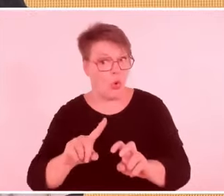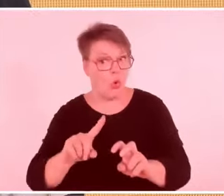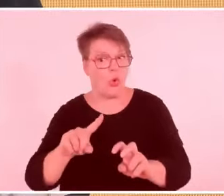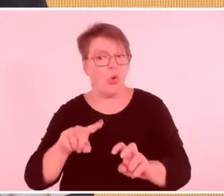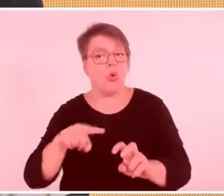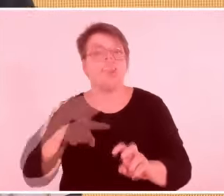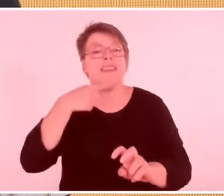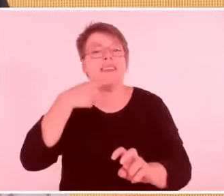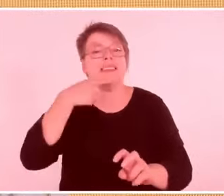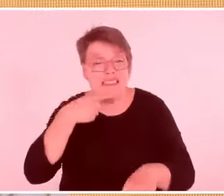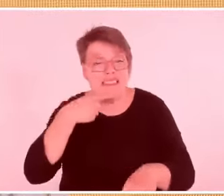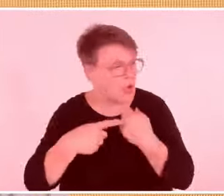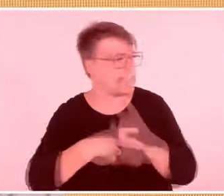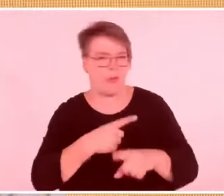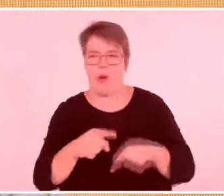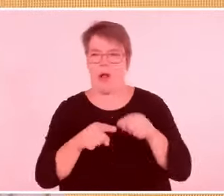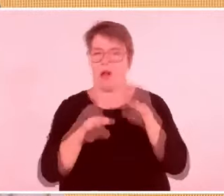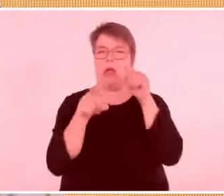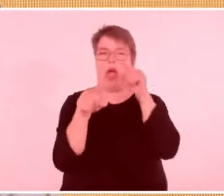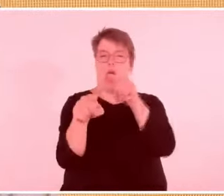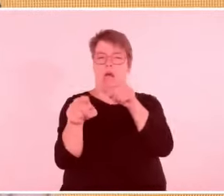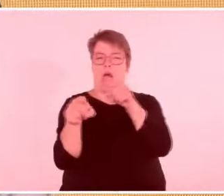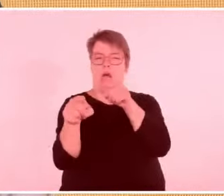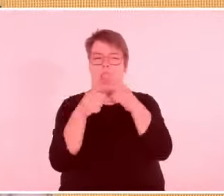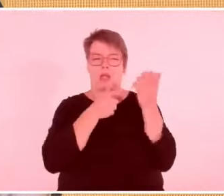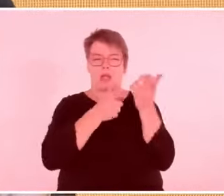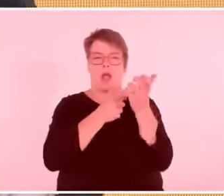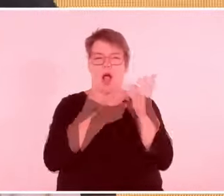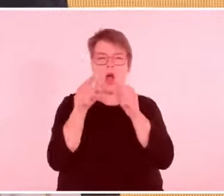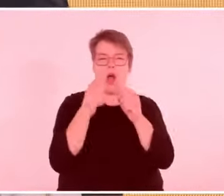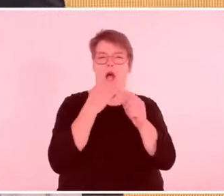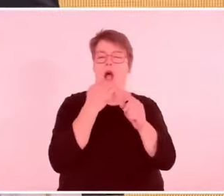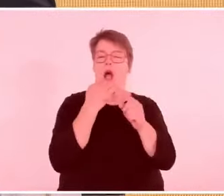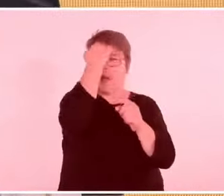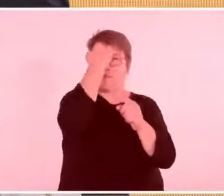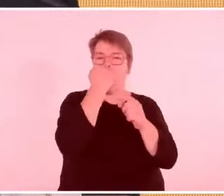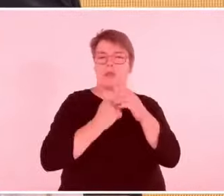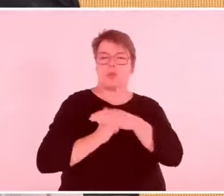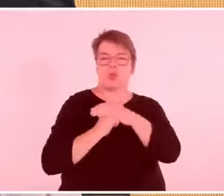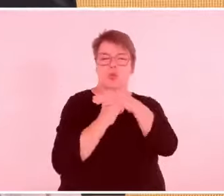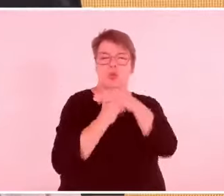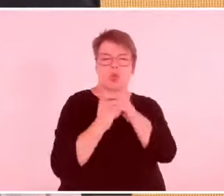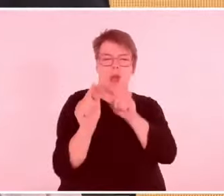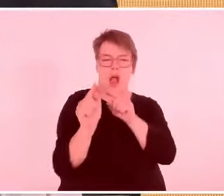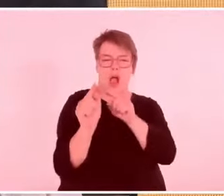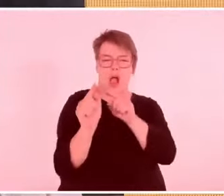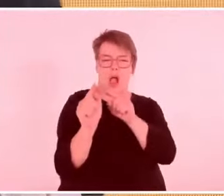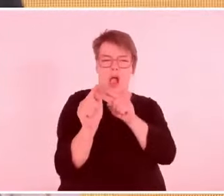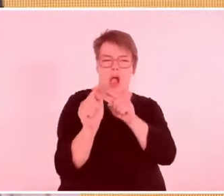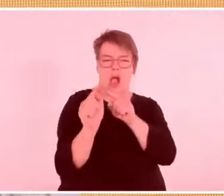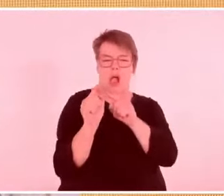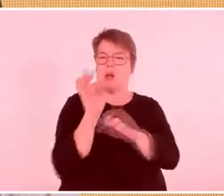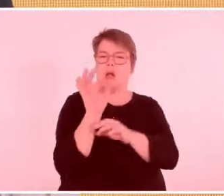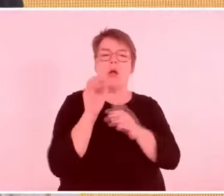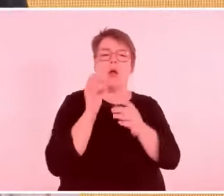In welche Gesellschaft gehört ein solches Verbot? Das ist meine erste Provokation. Das gehört zu einer Gesellschaft,